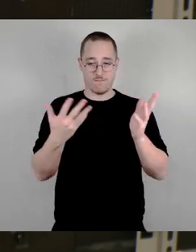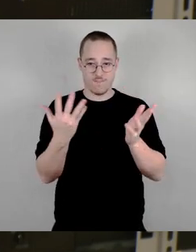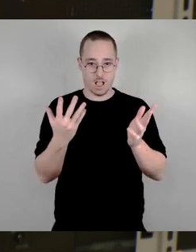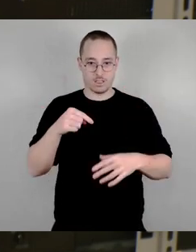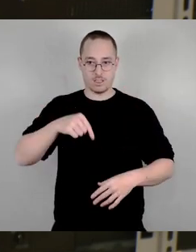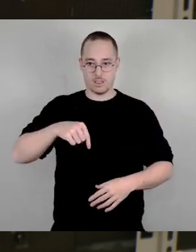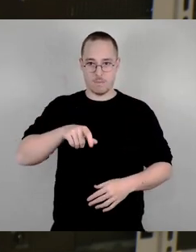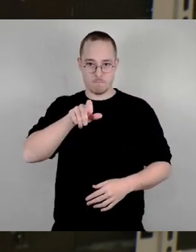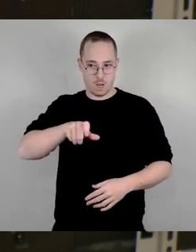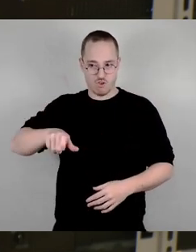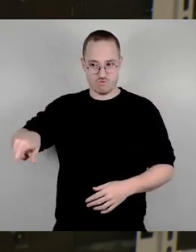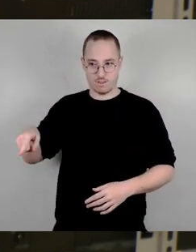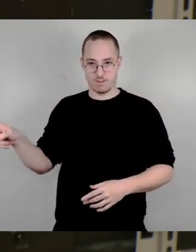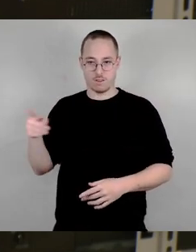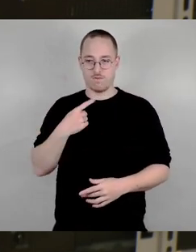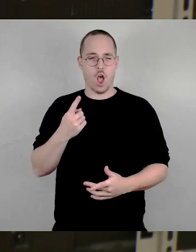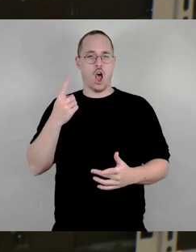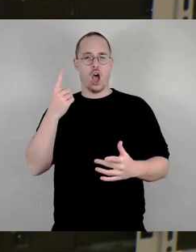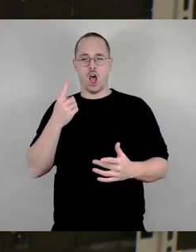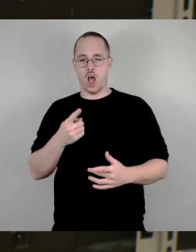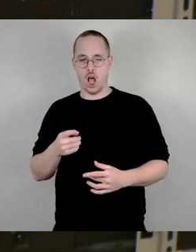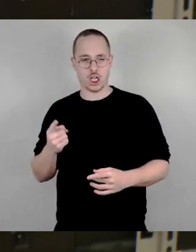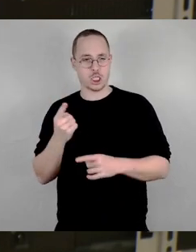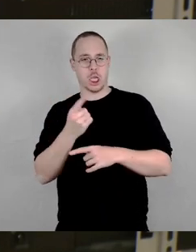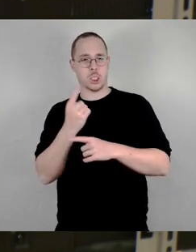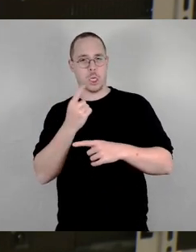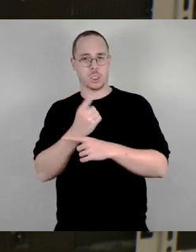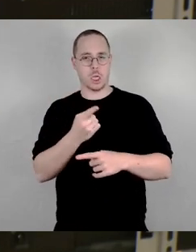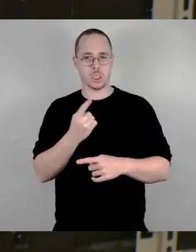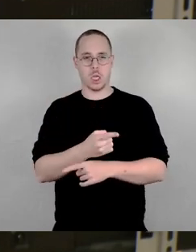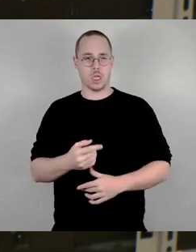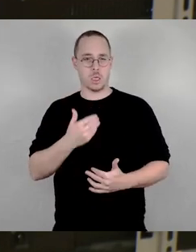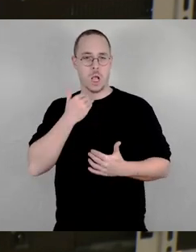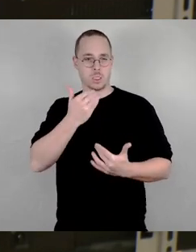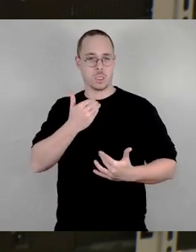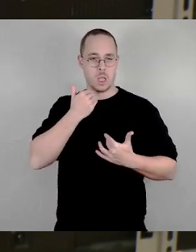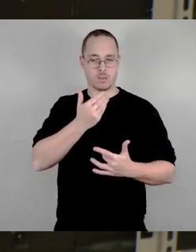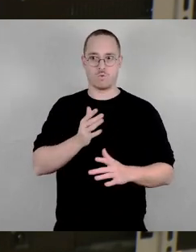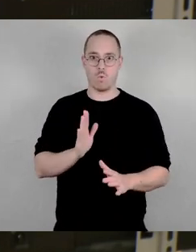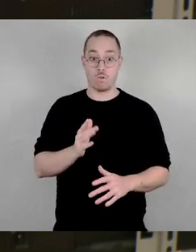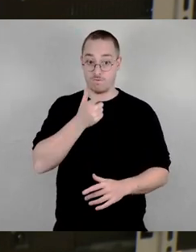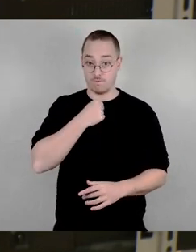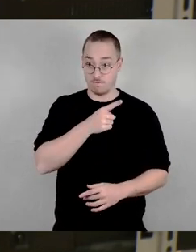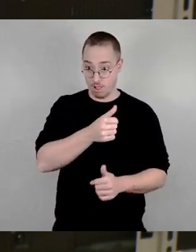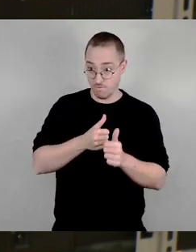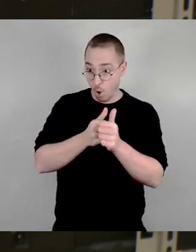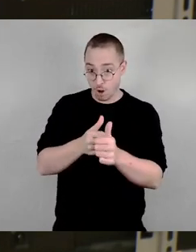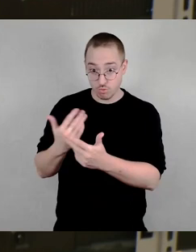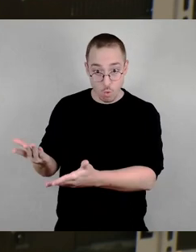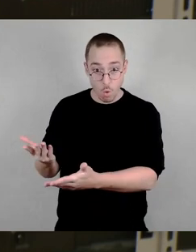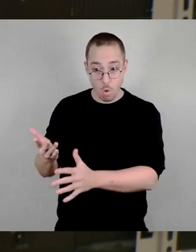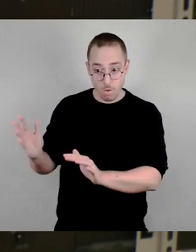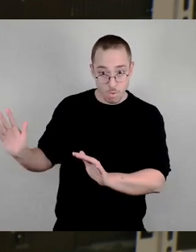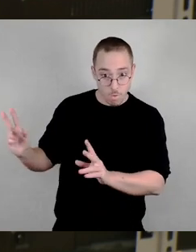wollen Sie mit nach konstruktiven Lösungen suchen und unsere Stadt lebenswert für alle zu machen? Es gibt nichts,